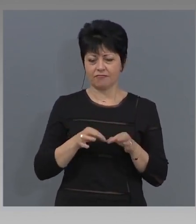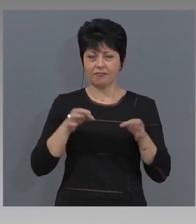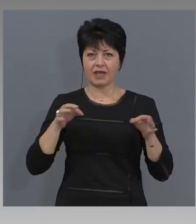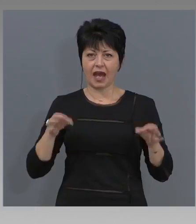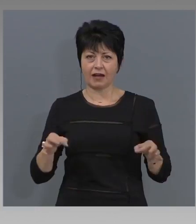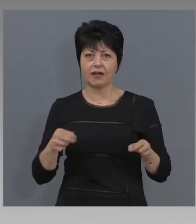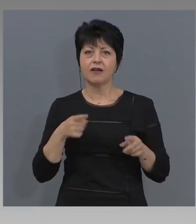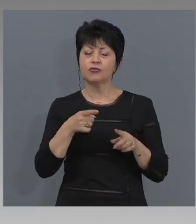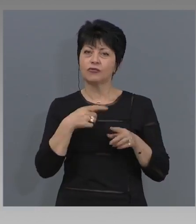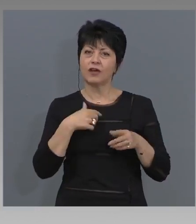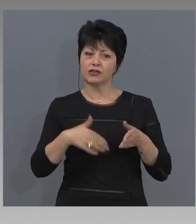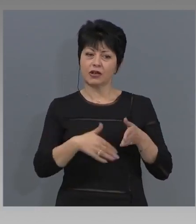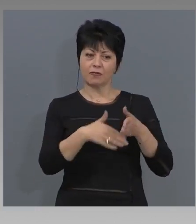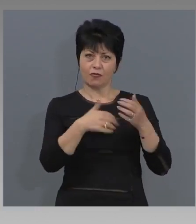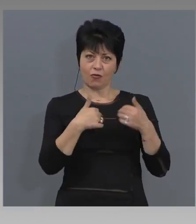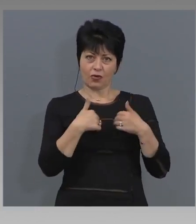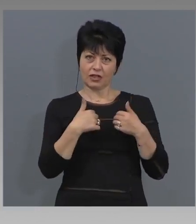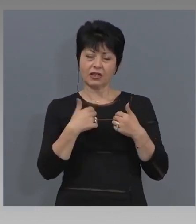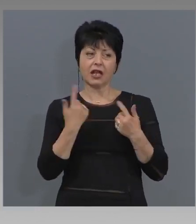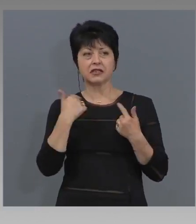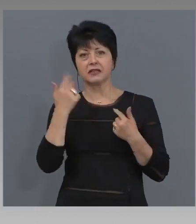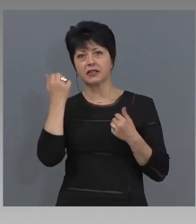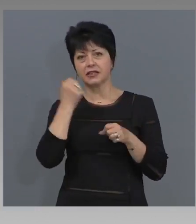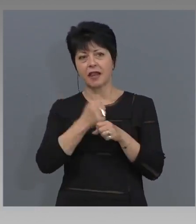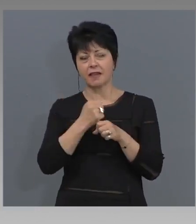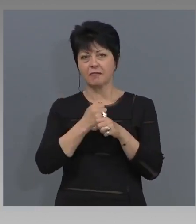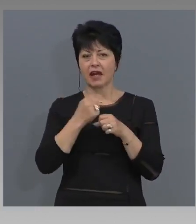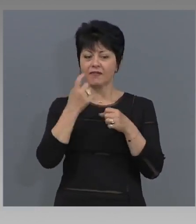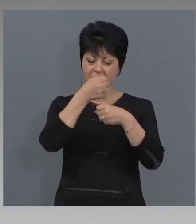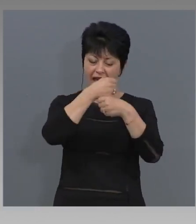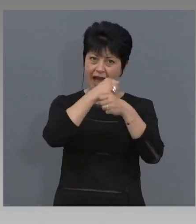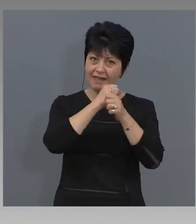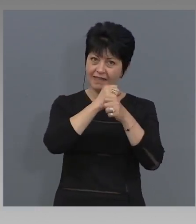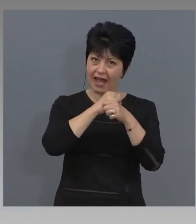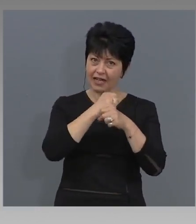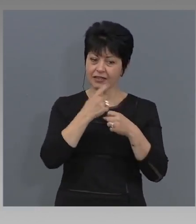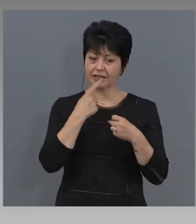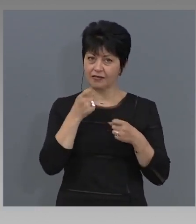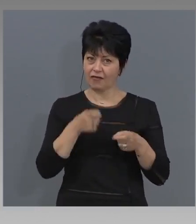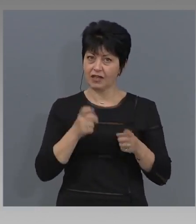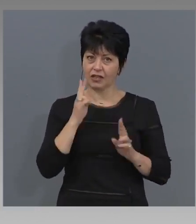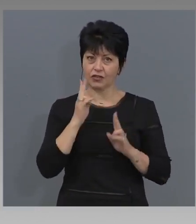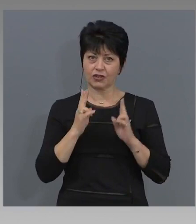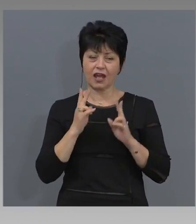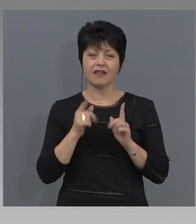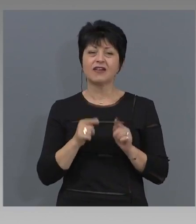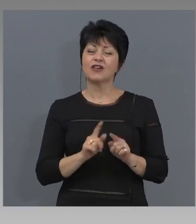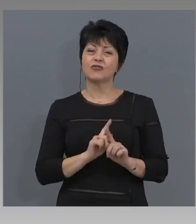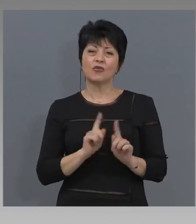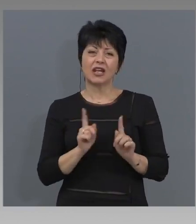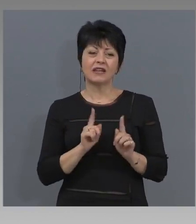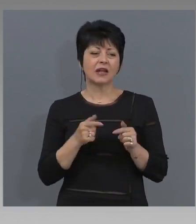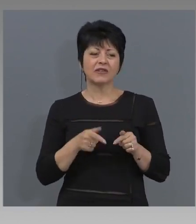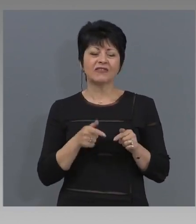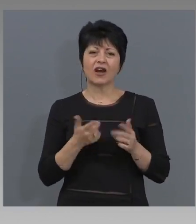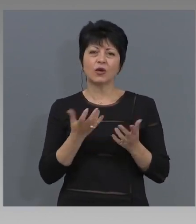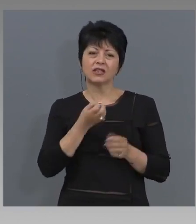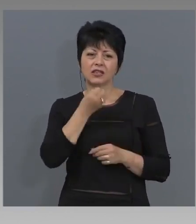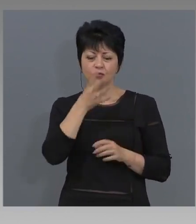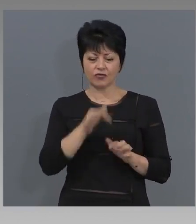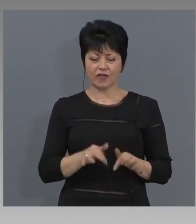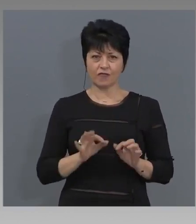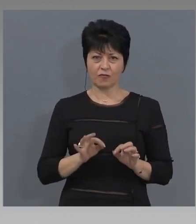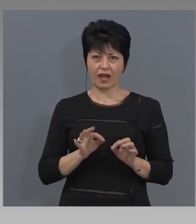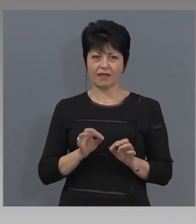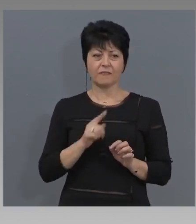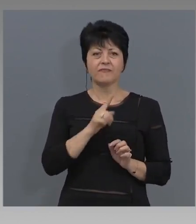анализи и за много други такива решения. И тогава. Но не бива това, което се случва в момента. Всеки сектор е нормално